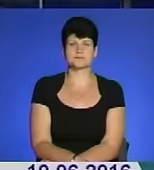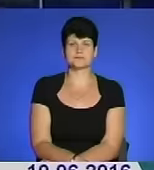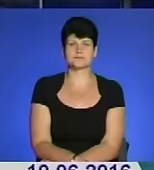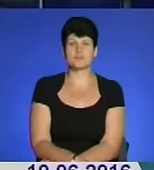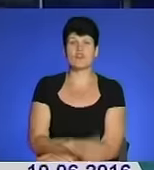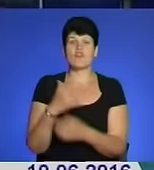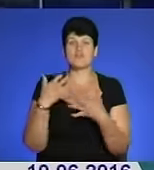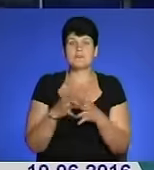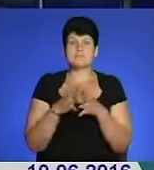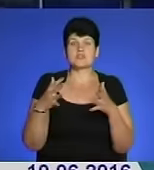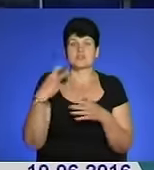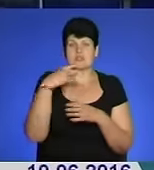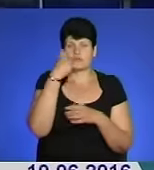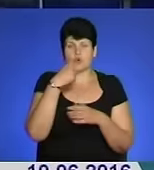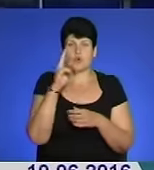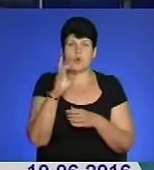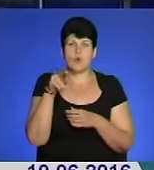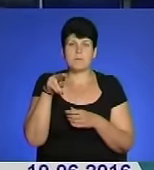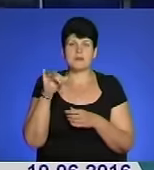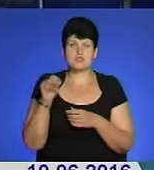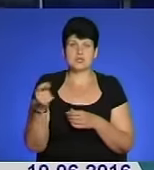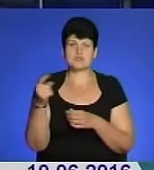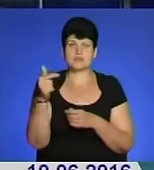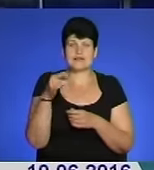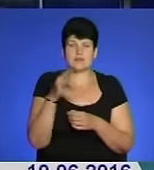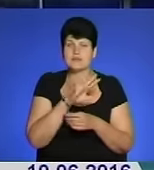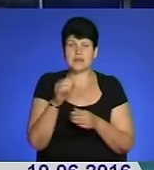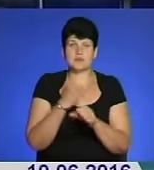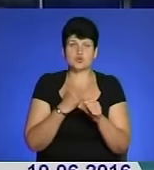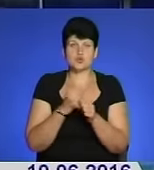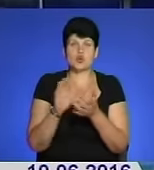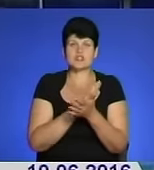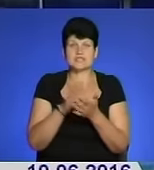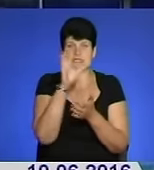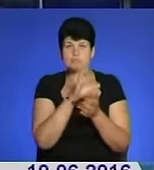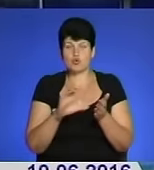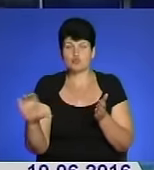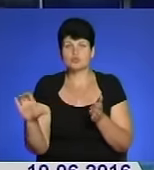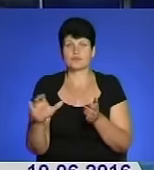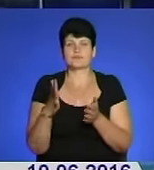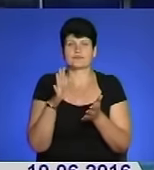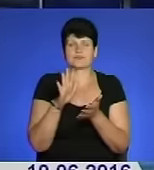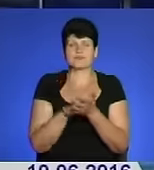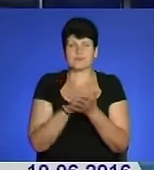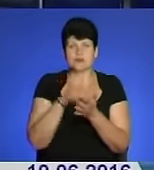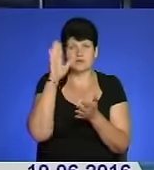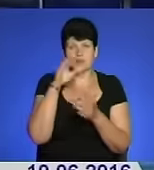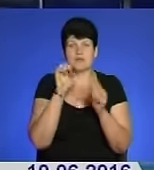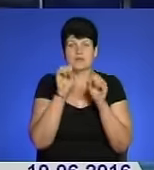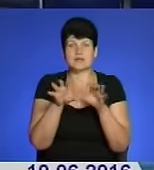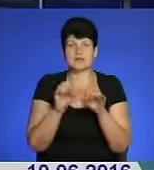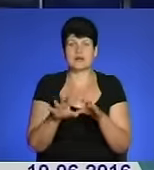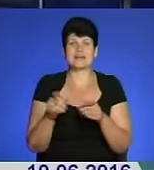Вже понад 20 років Копиченця Гусятинського району не працюють очисні споруди. Каналізаційні стоки потрапляють у річку Нічлава.